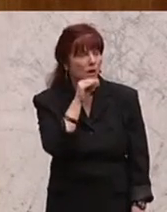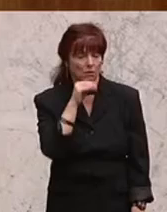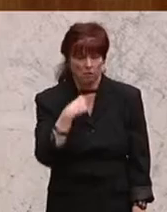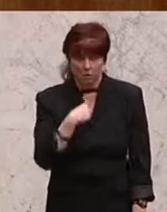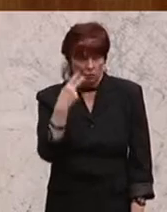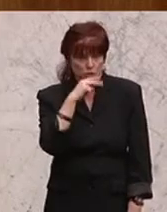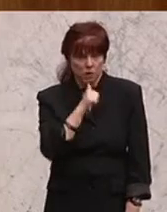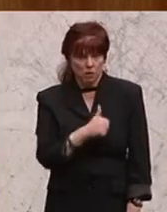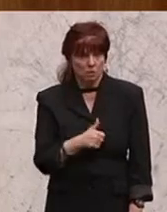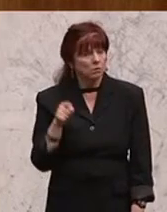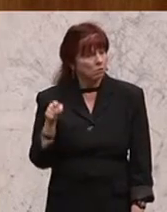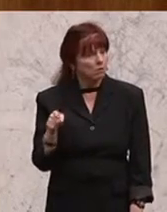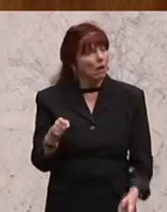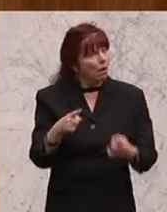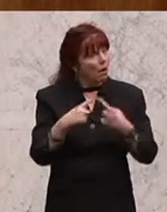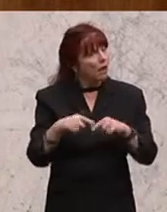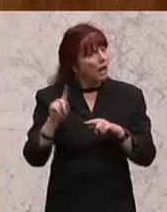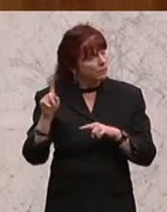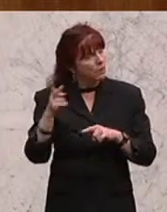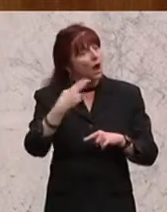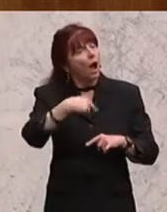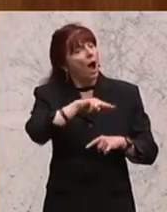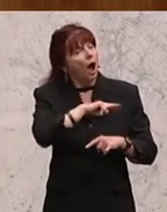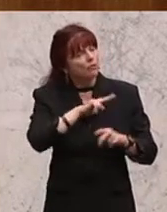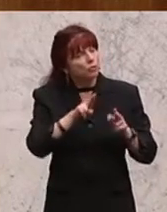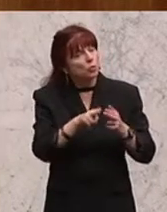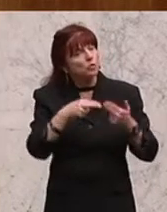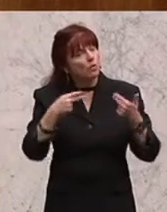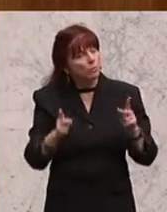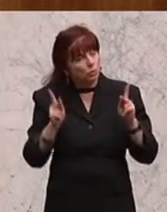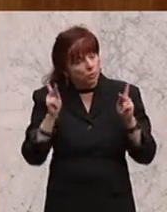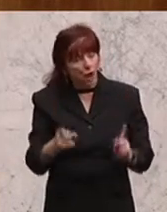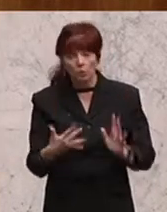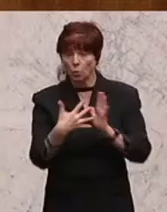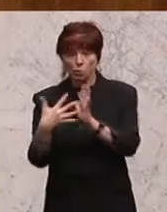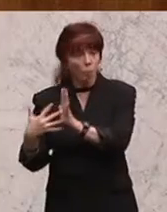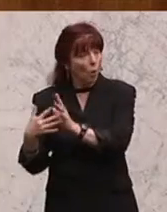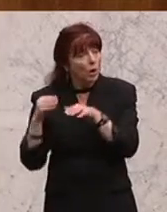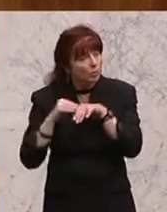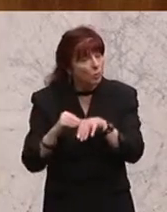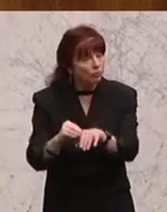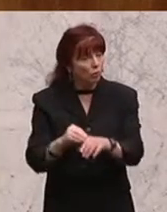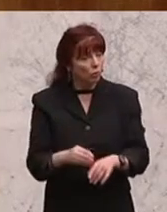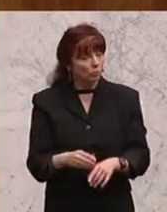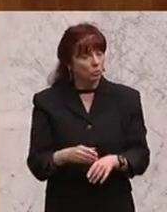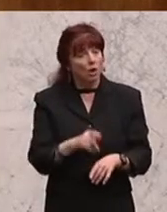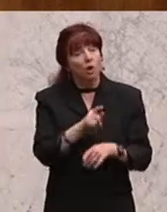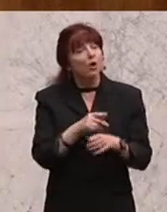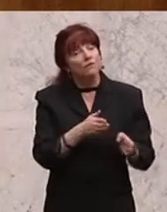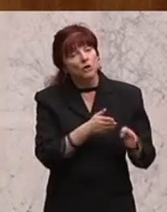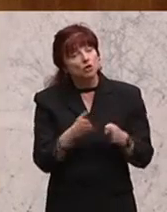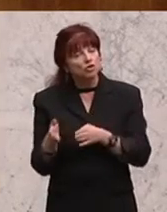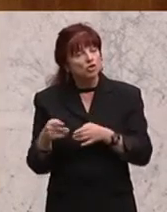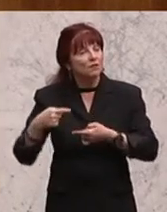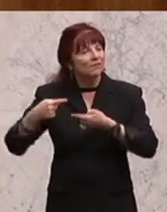zurückgehalten im Rahmen ihres Haftungsverbundes, Kontrolle auszuüben, diese Fehlentwicklungen seinerzeit bei der